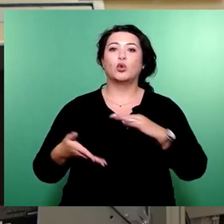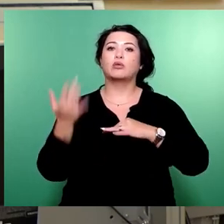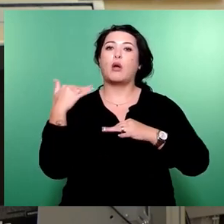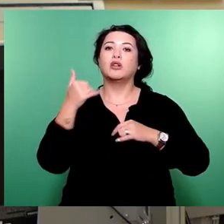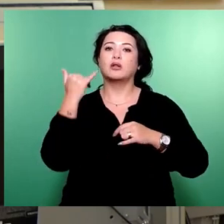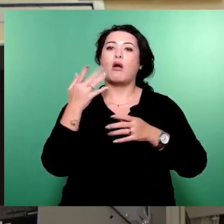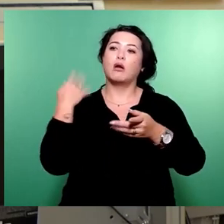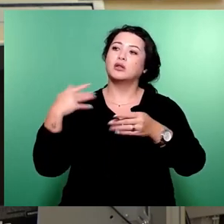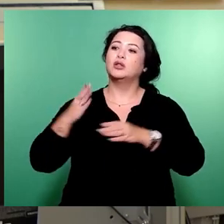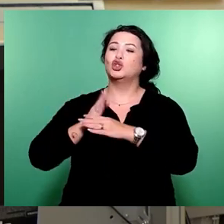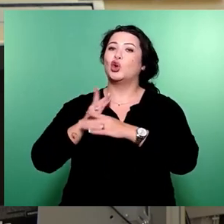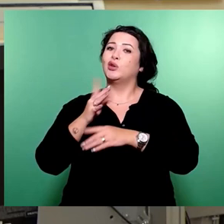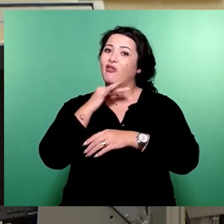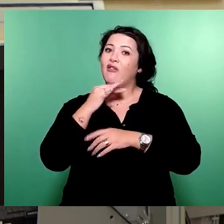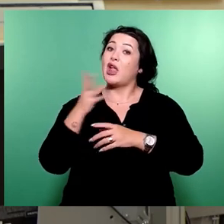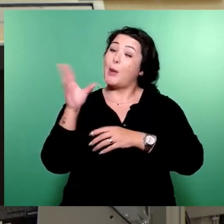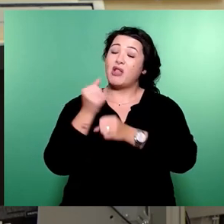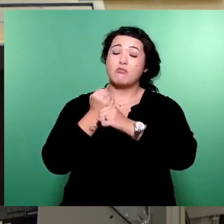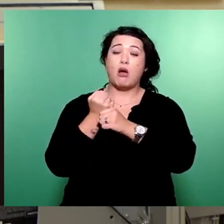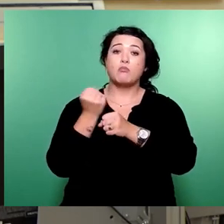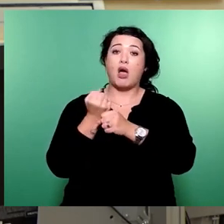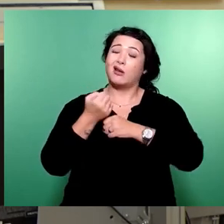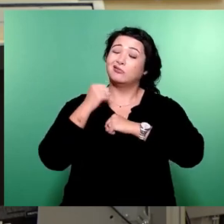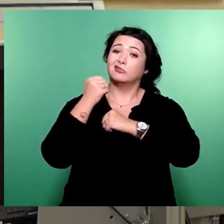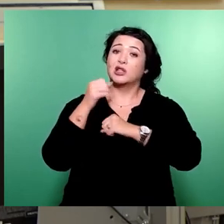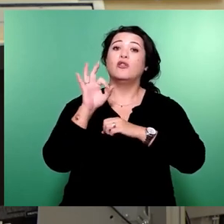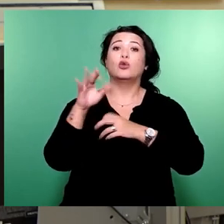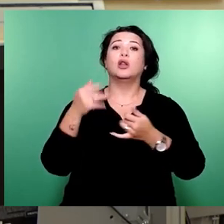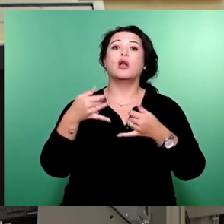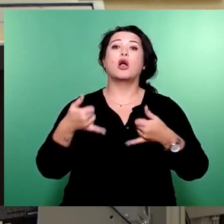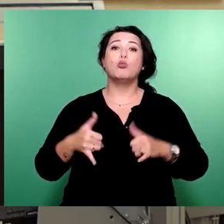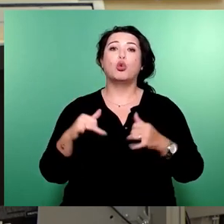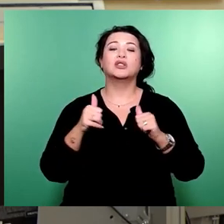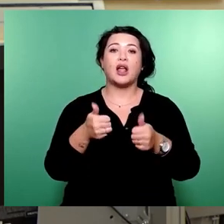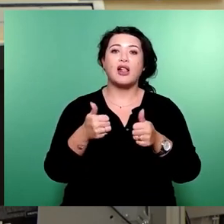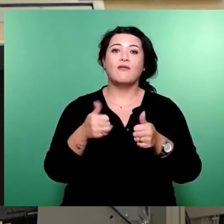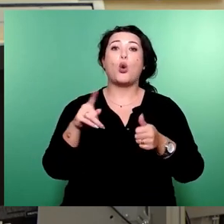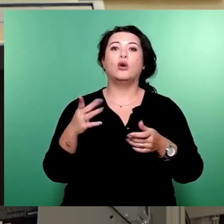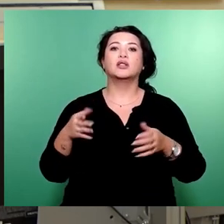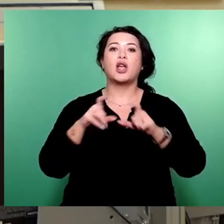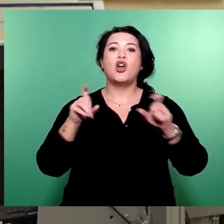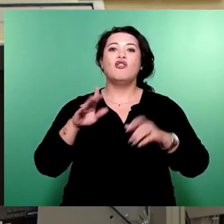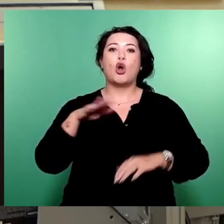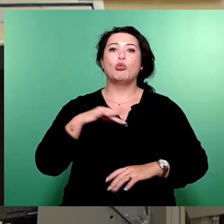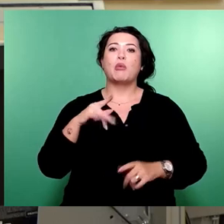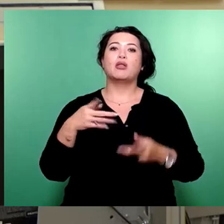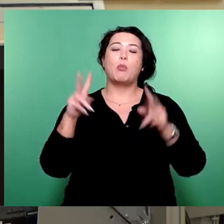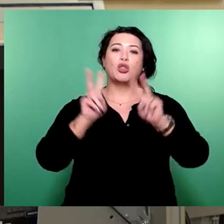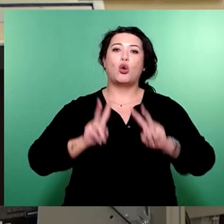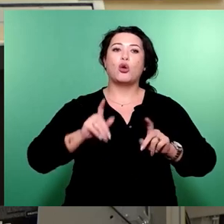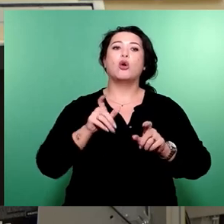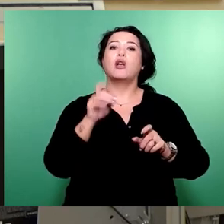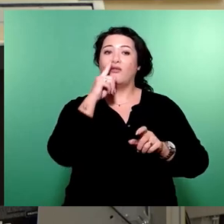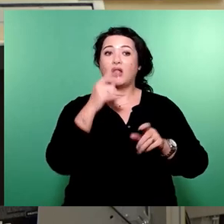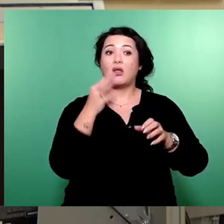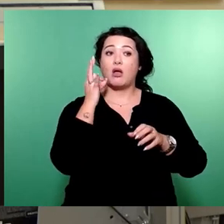maßgeblich daran beteiligt, eine Förderung für die Geburtshilfe und vor allem auch für die Wochenbettbetreuung von frischgebackenen Müttern auszureichen.